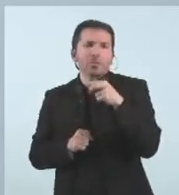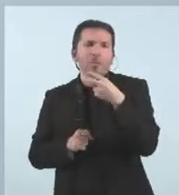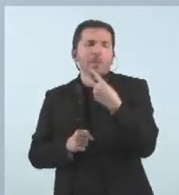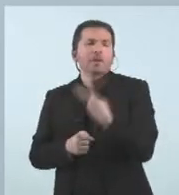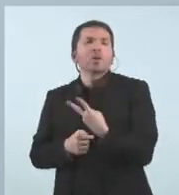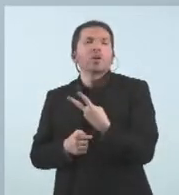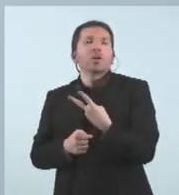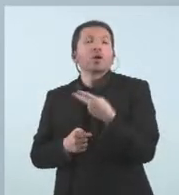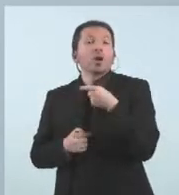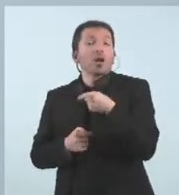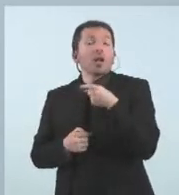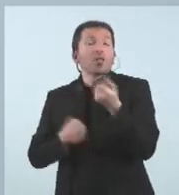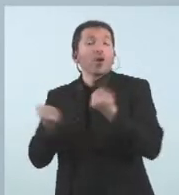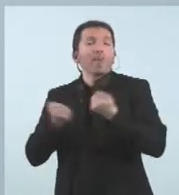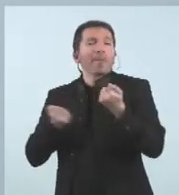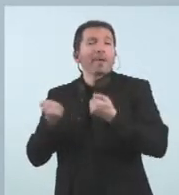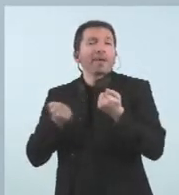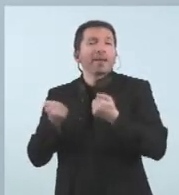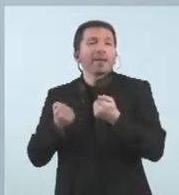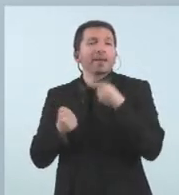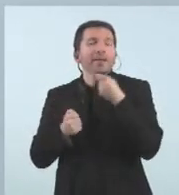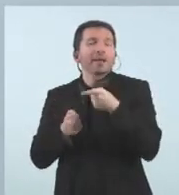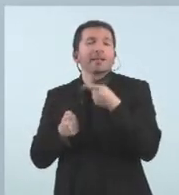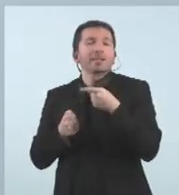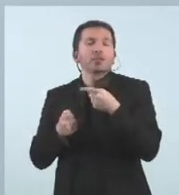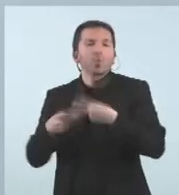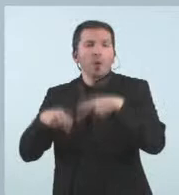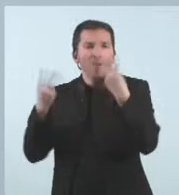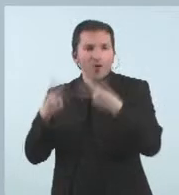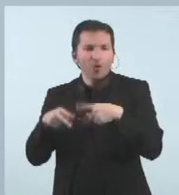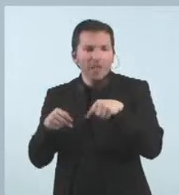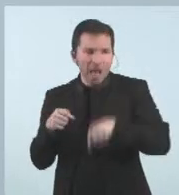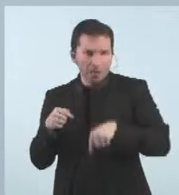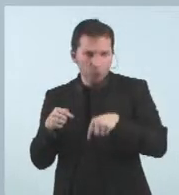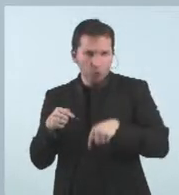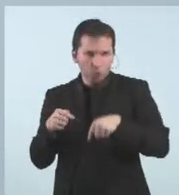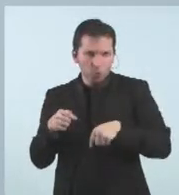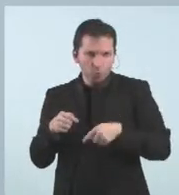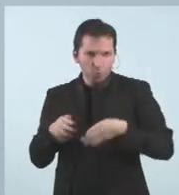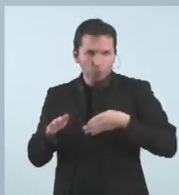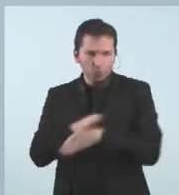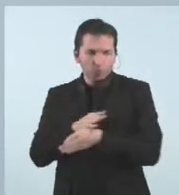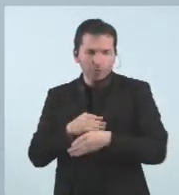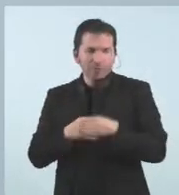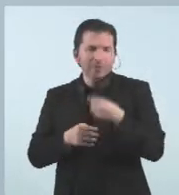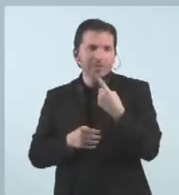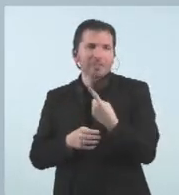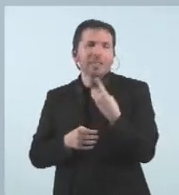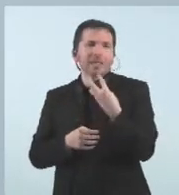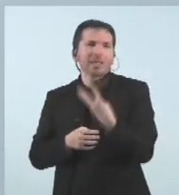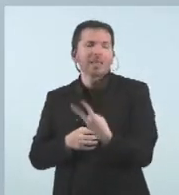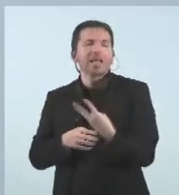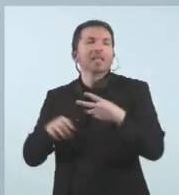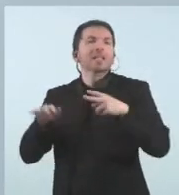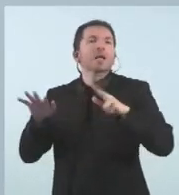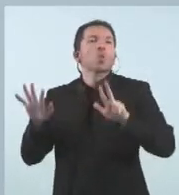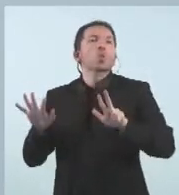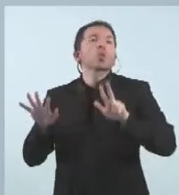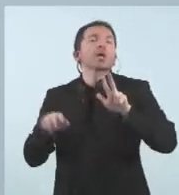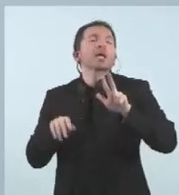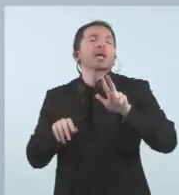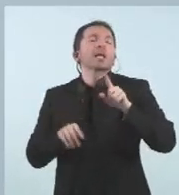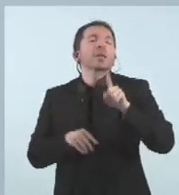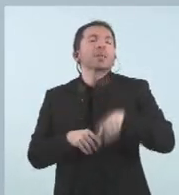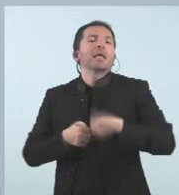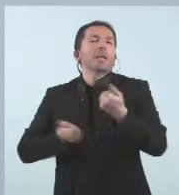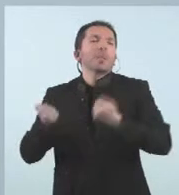distribueixen molt majoritàriament per la frontera sud amb una arribada de 138.000 vehicles i per